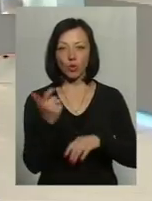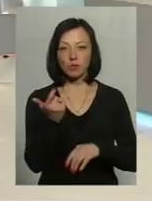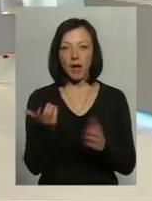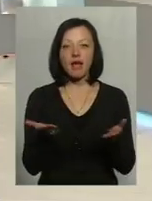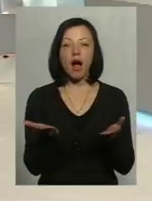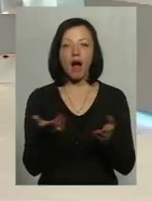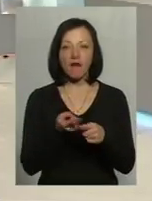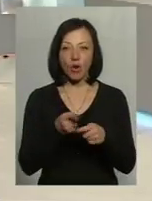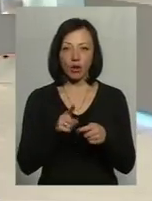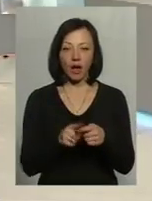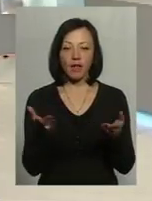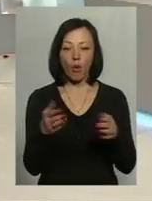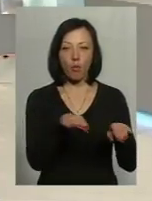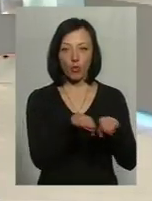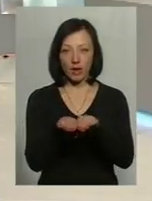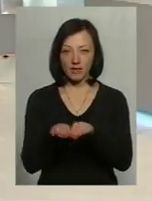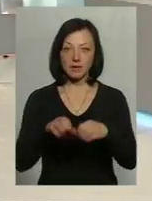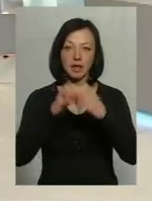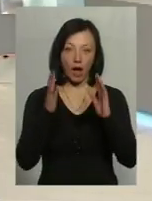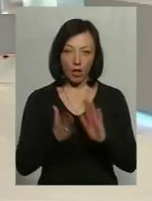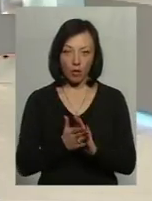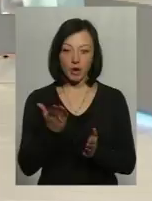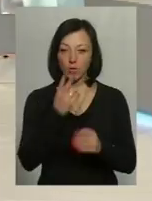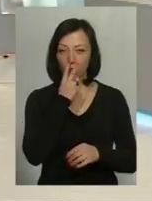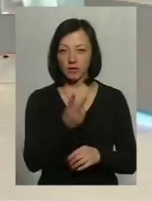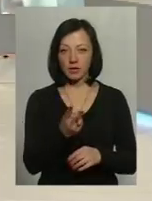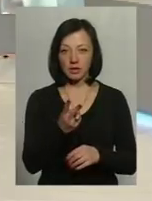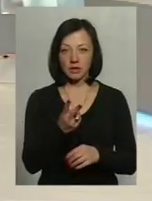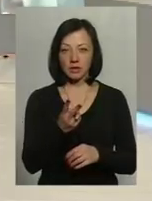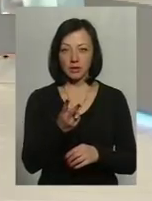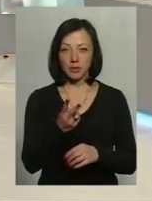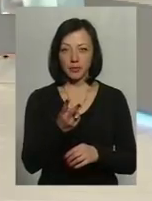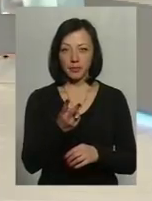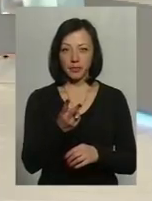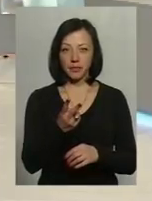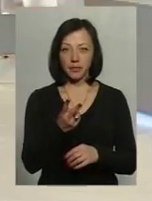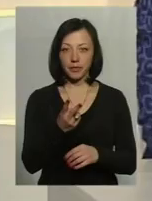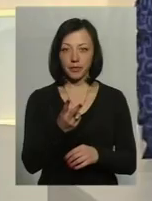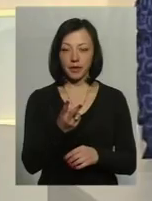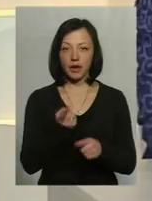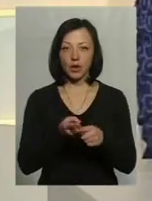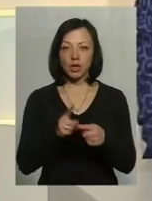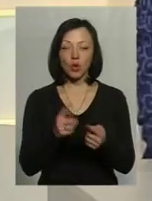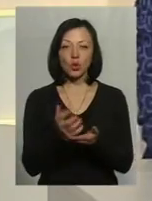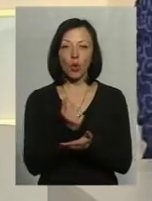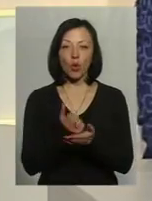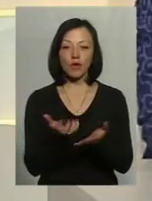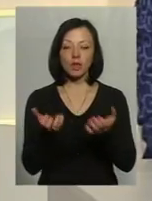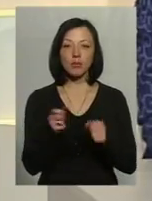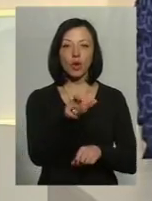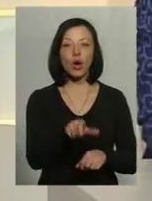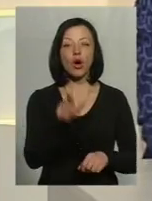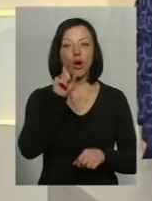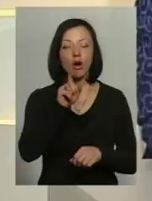яка вона, на якому рівні, якщо поглянути в розрізі тих доходів, які отримують громадяни